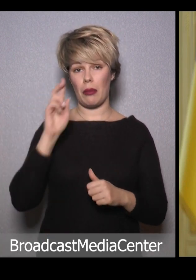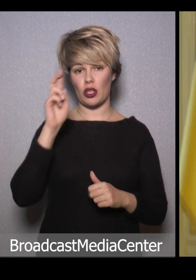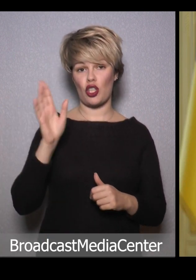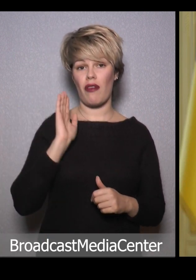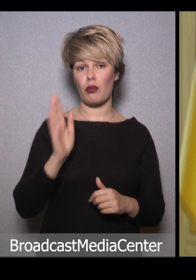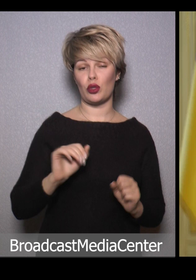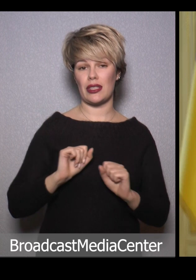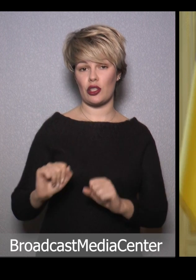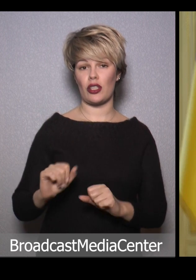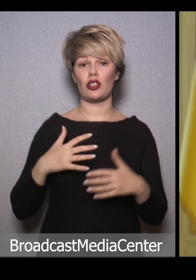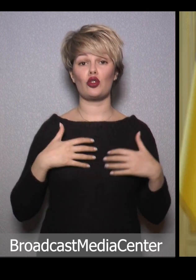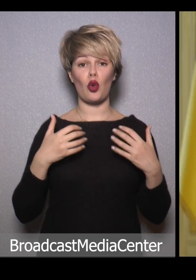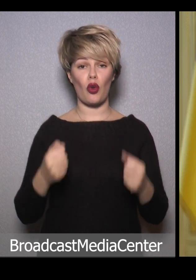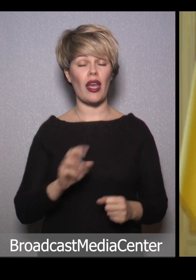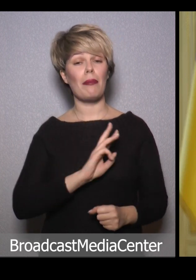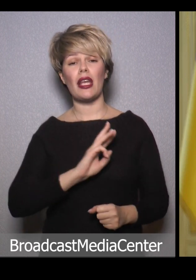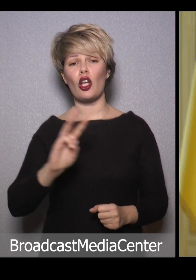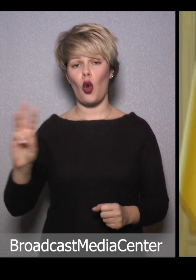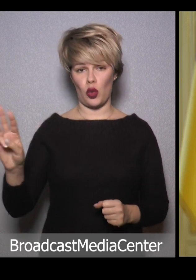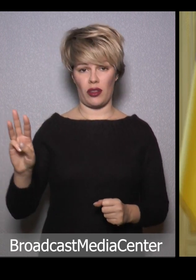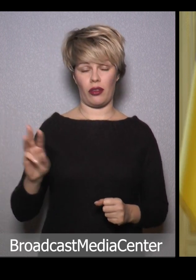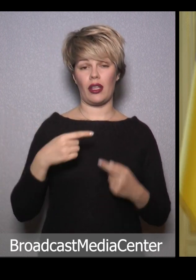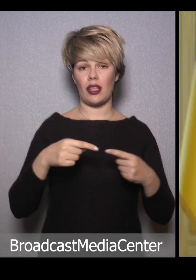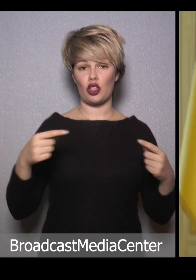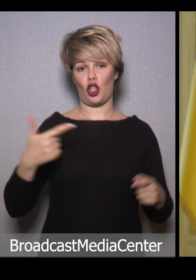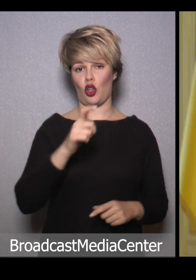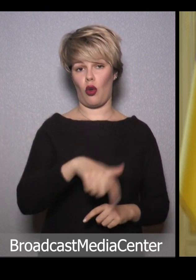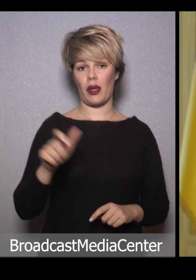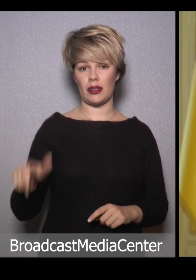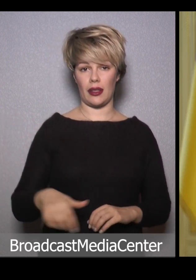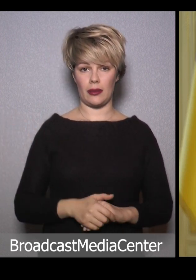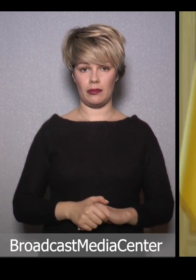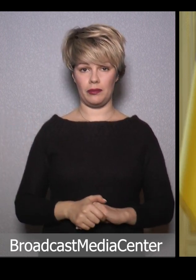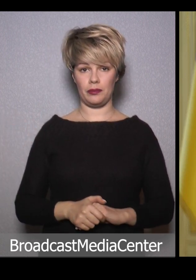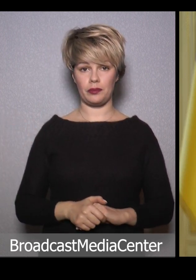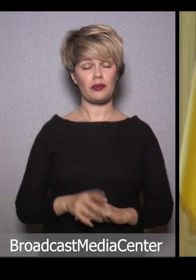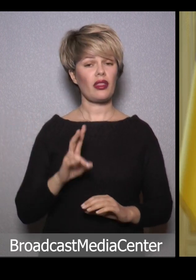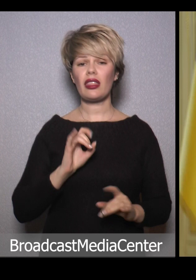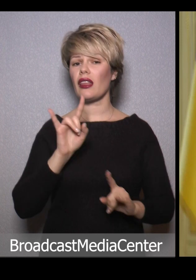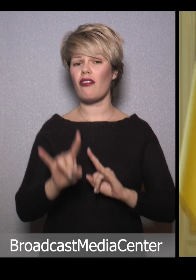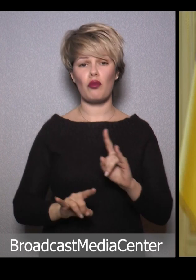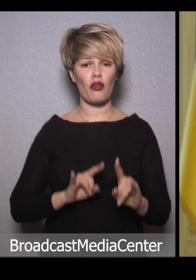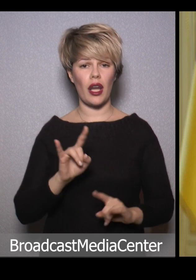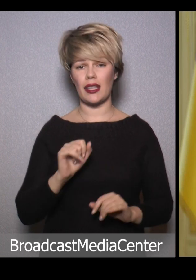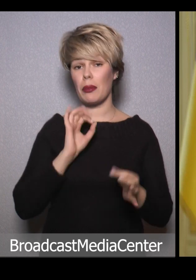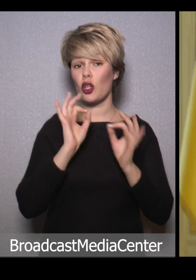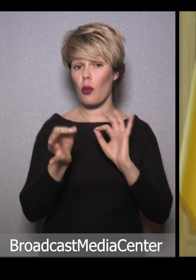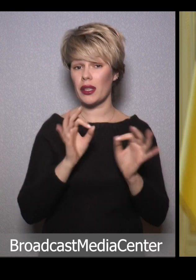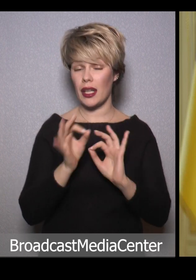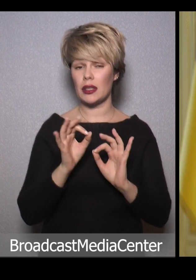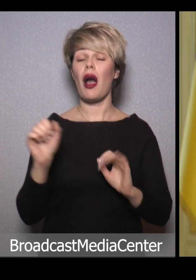держава буде захищати здоров'я мільйонів інших громадян. Не умовляннями і